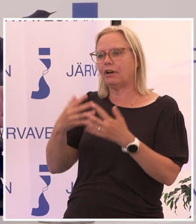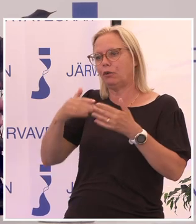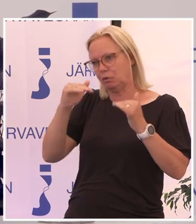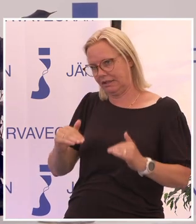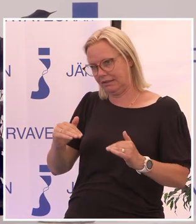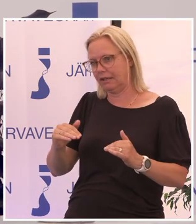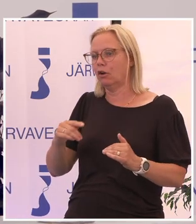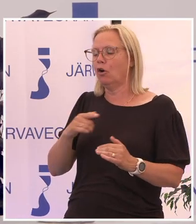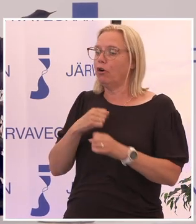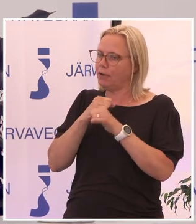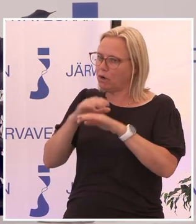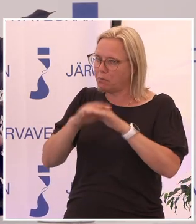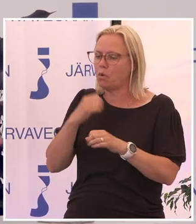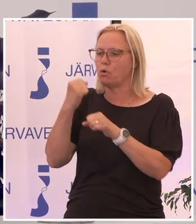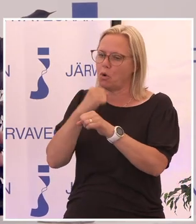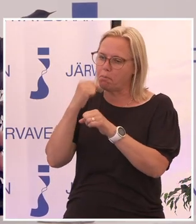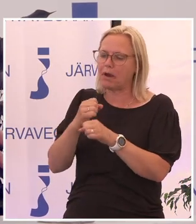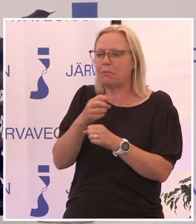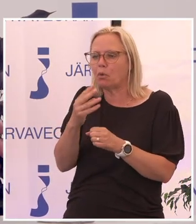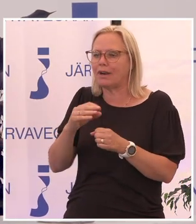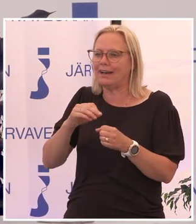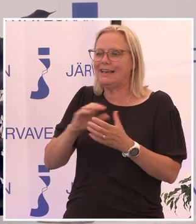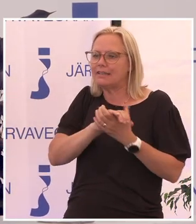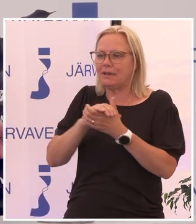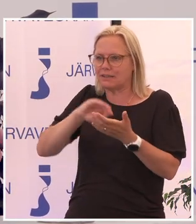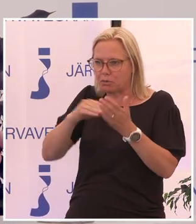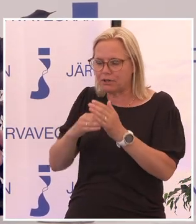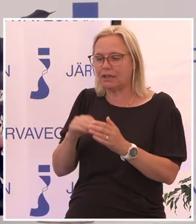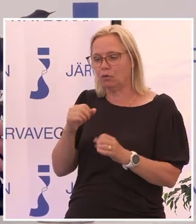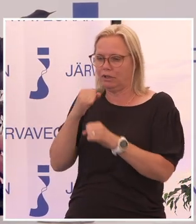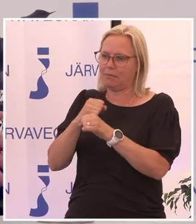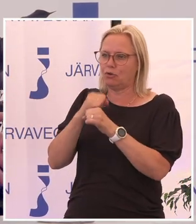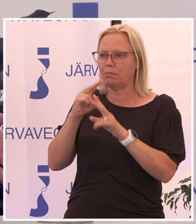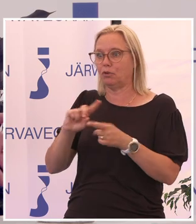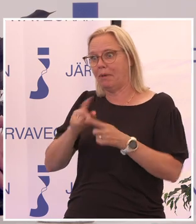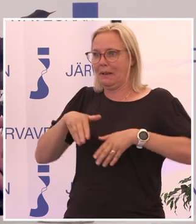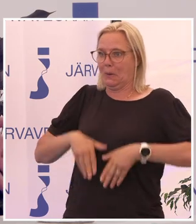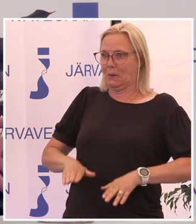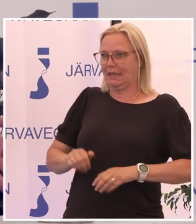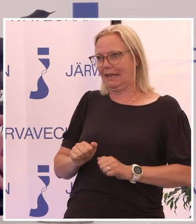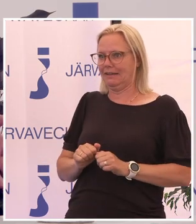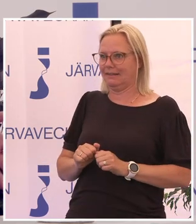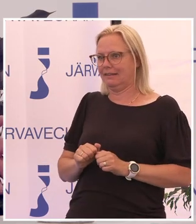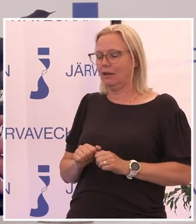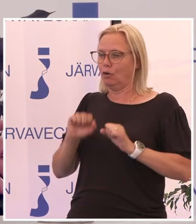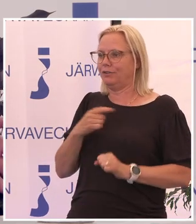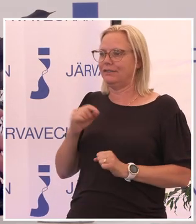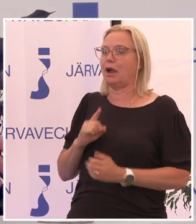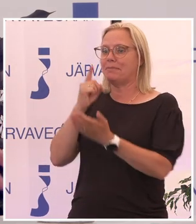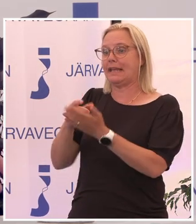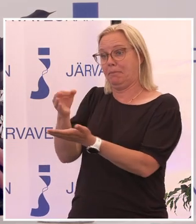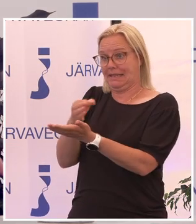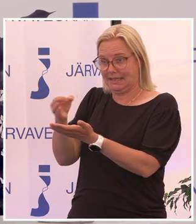vi håller på och jobbar i en del gemensamma projekt. Och när man håller på och jobbar så blir man ju hungrig. Och så ska vi beställa en